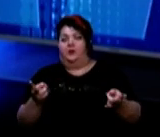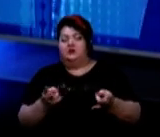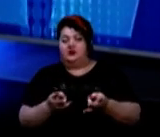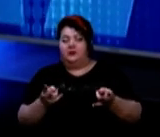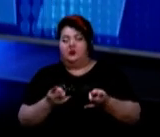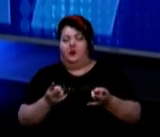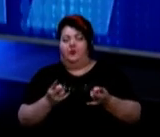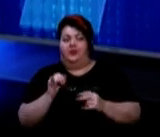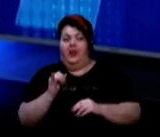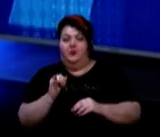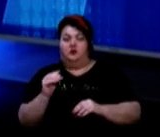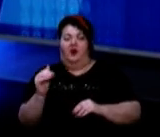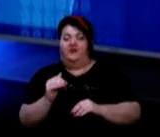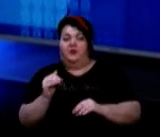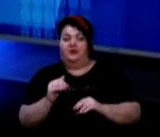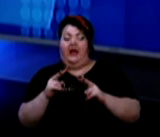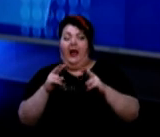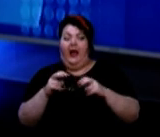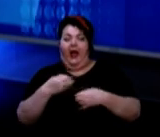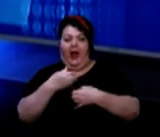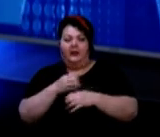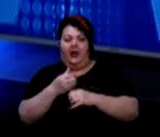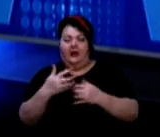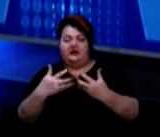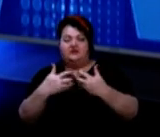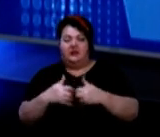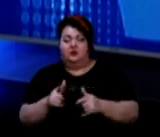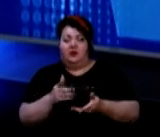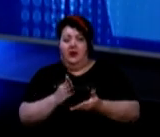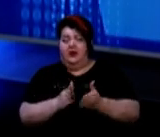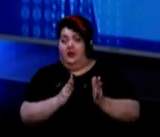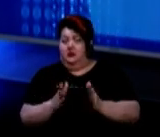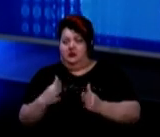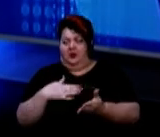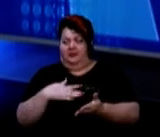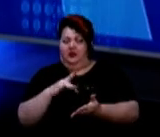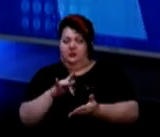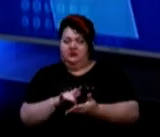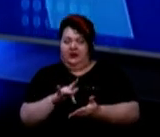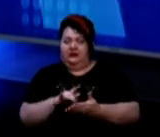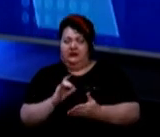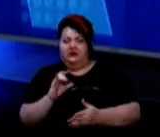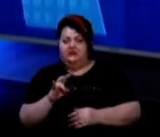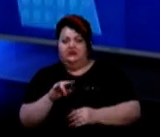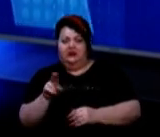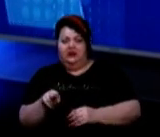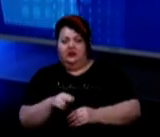імуноферментний аналізатор, який є не тільки в нашому центрі СНІДу, а також